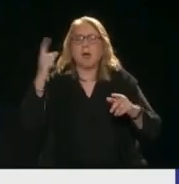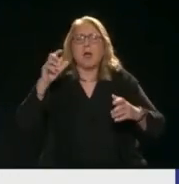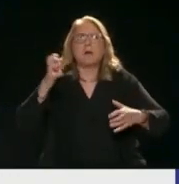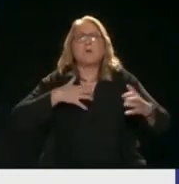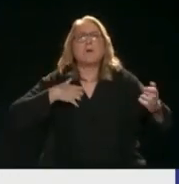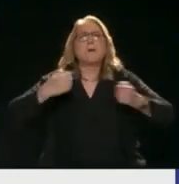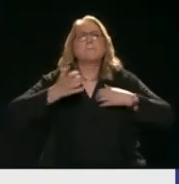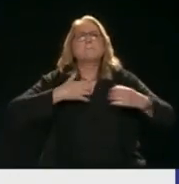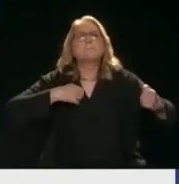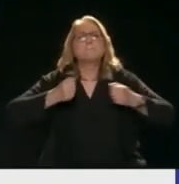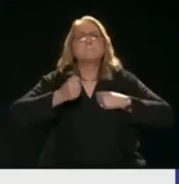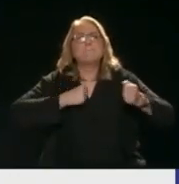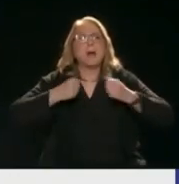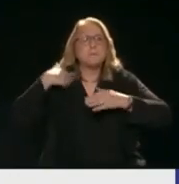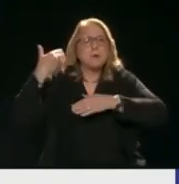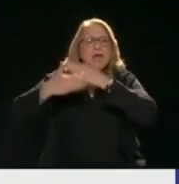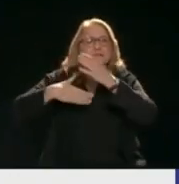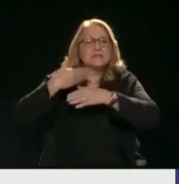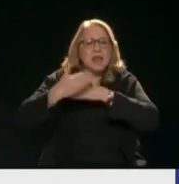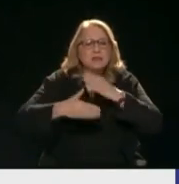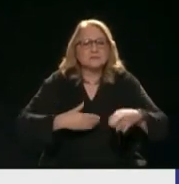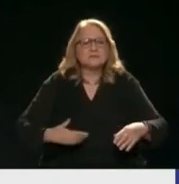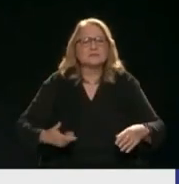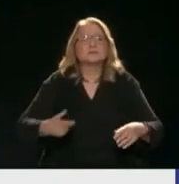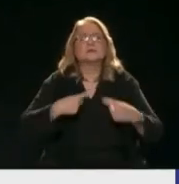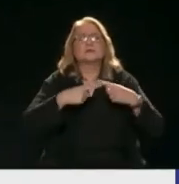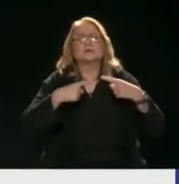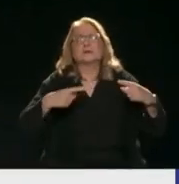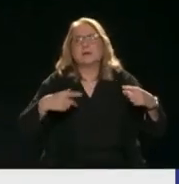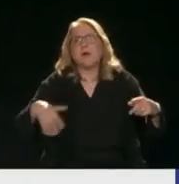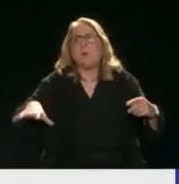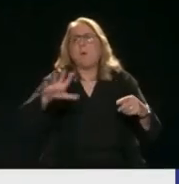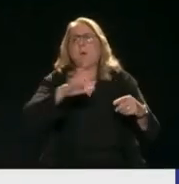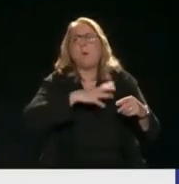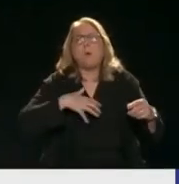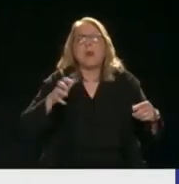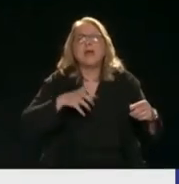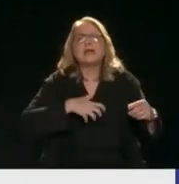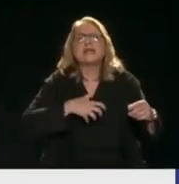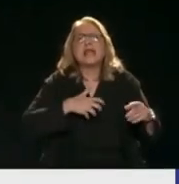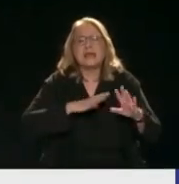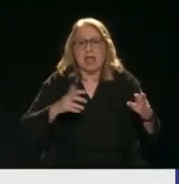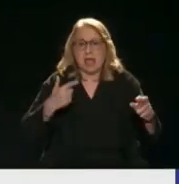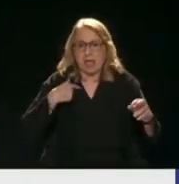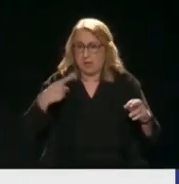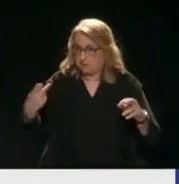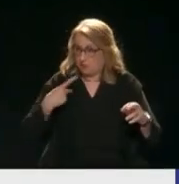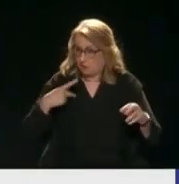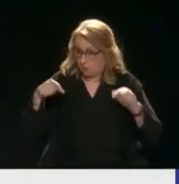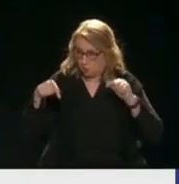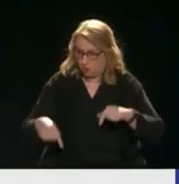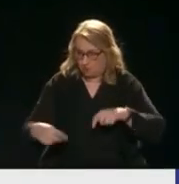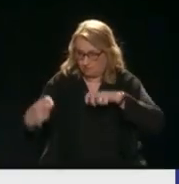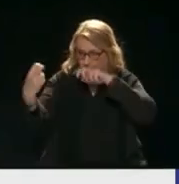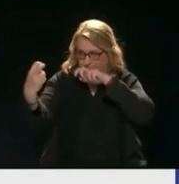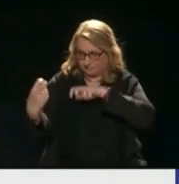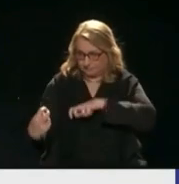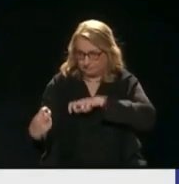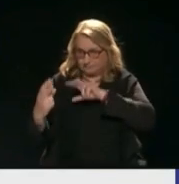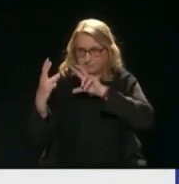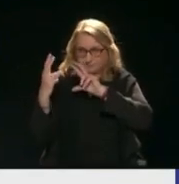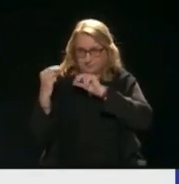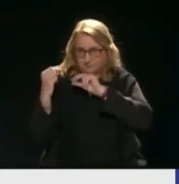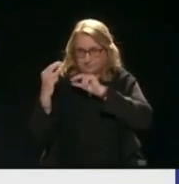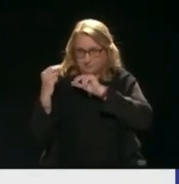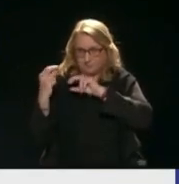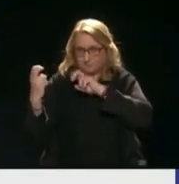Ευρέου Δαρβίν Δεν υπάρχουν αυτά Δηλαδή εμείς οι δύο σήμερα κάνουμε συνέντευξη στην ΕΡΤ Έτσι και πάμε για εκλογές Αλλά τα αδρεφάκια μας είναι ακόμα στα